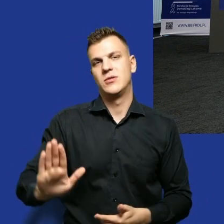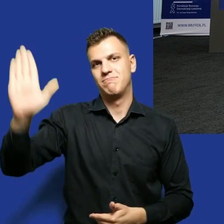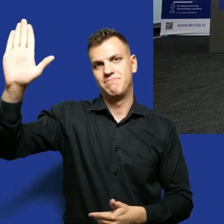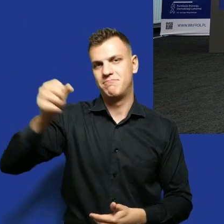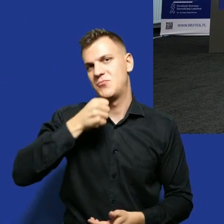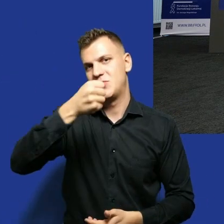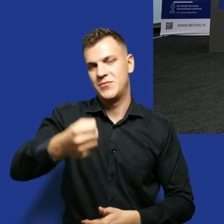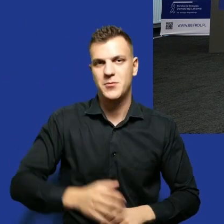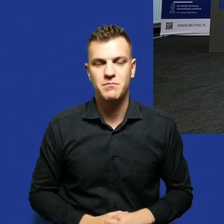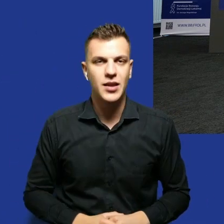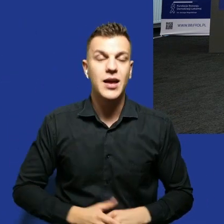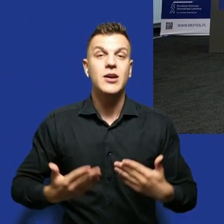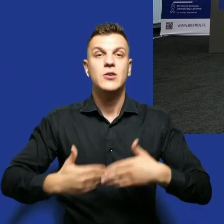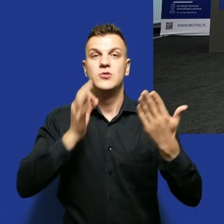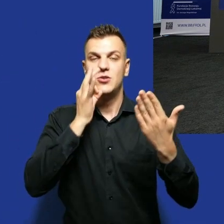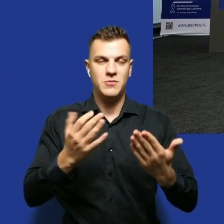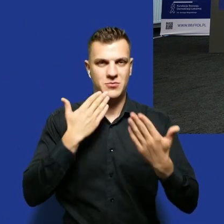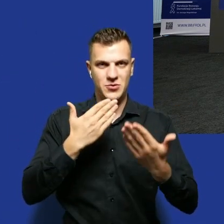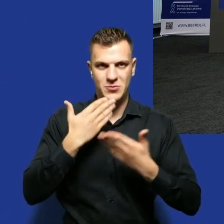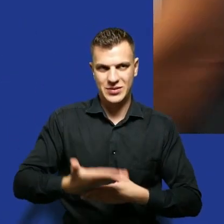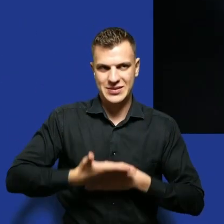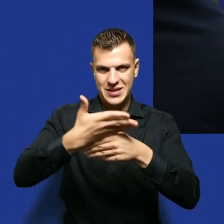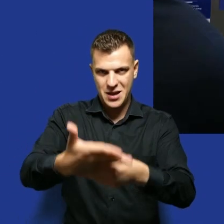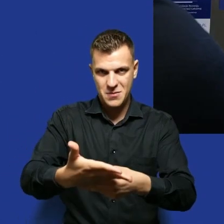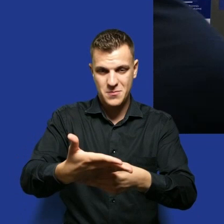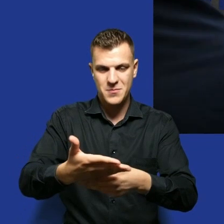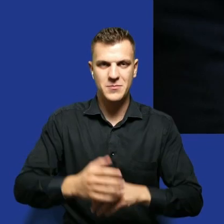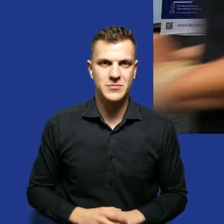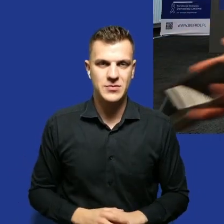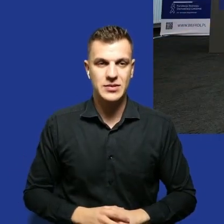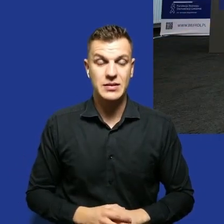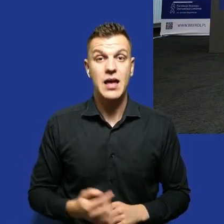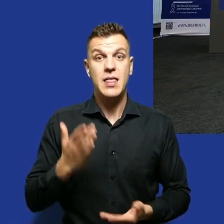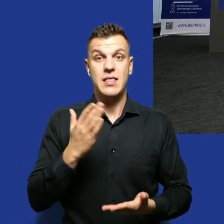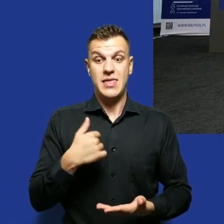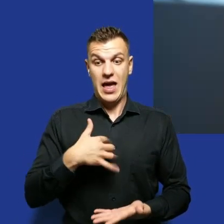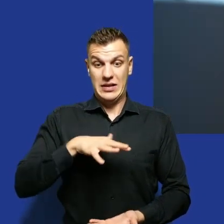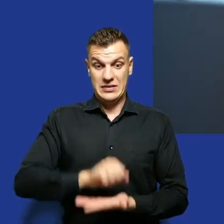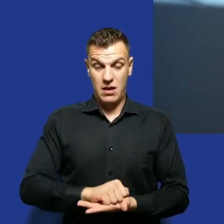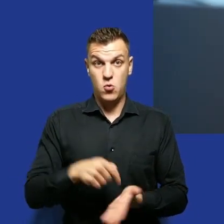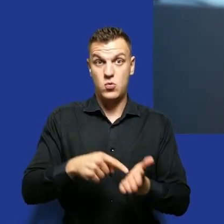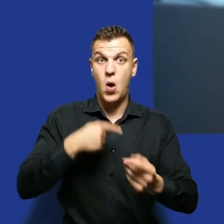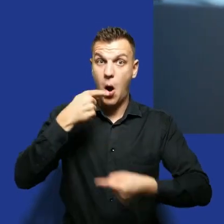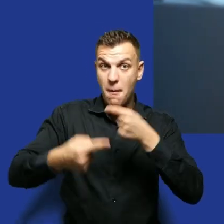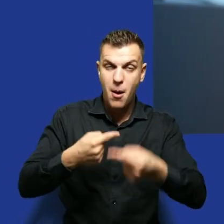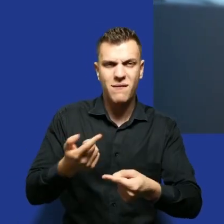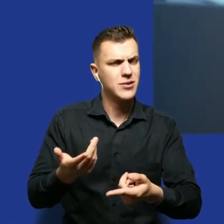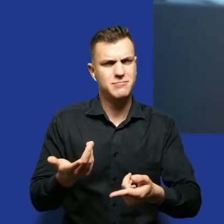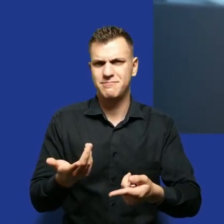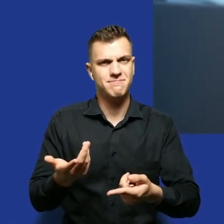Dzień dobry, bardzo dziękuję za zaproszenie. Ja nie powiem tylko o tym, czym ja się zajmuję, bo ponieważ mam przyjemność